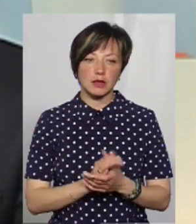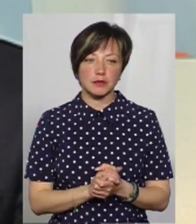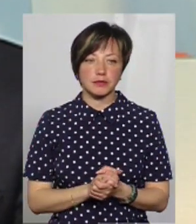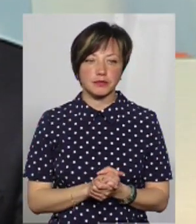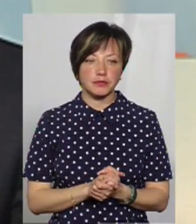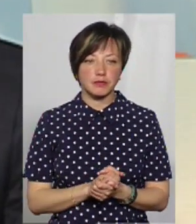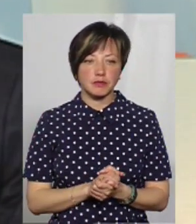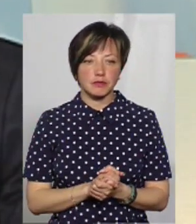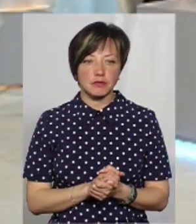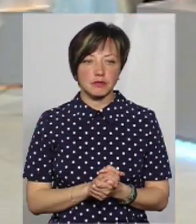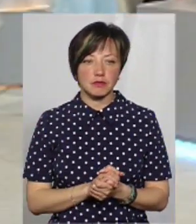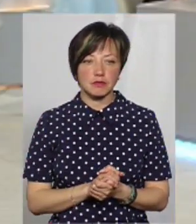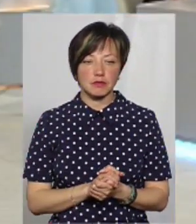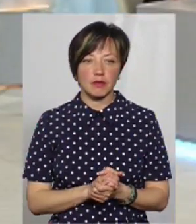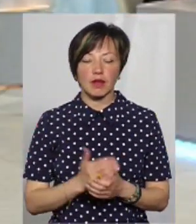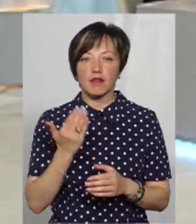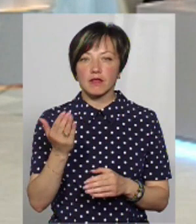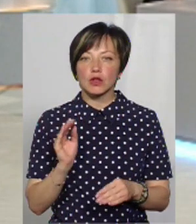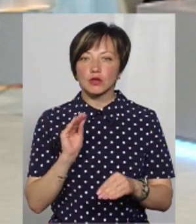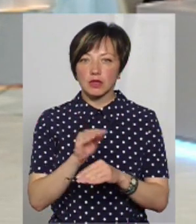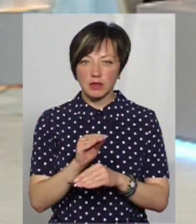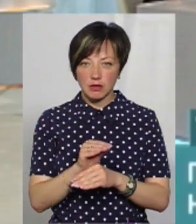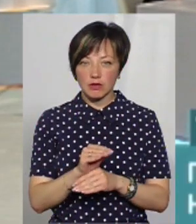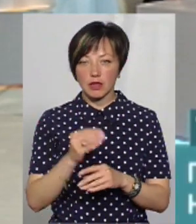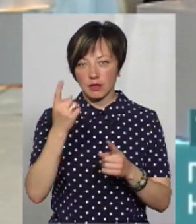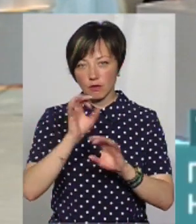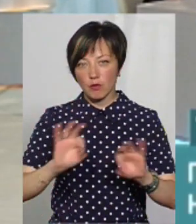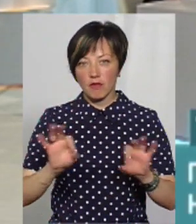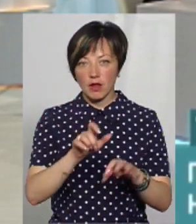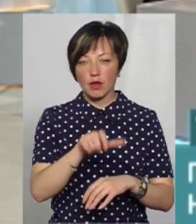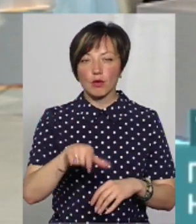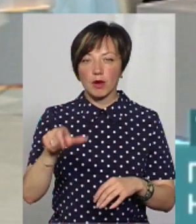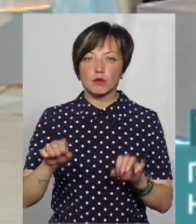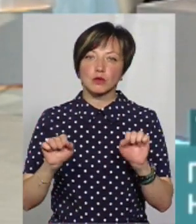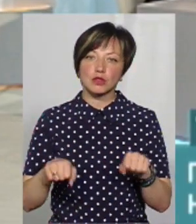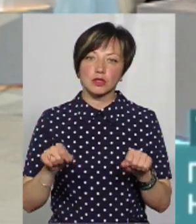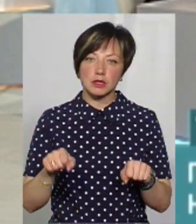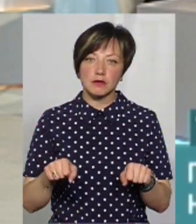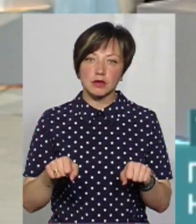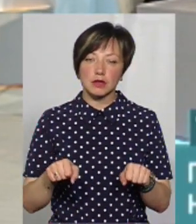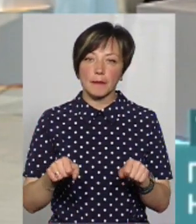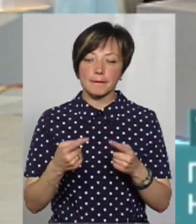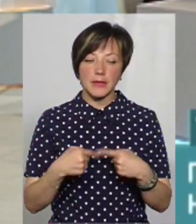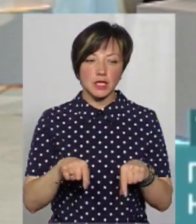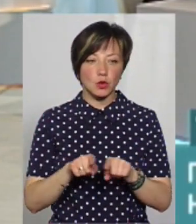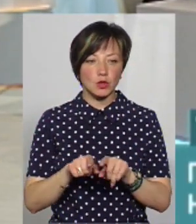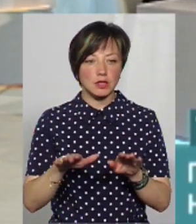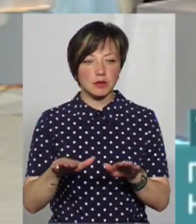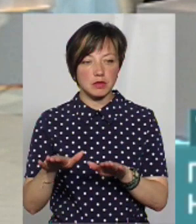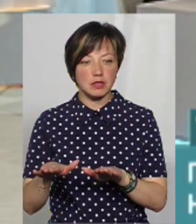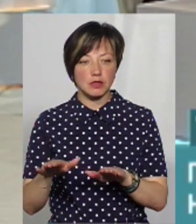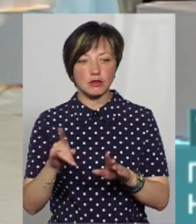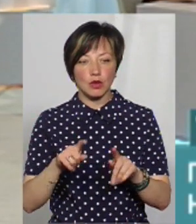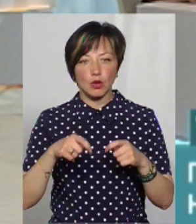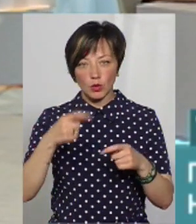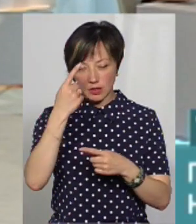політики України. А скажіть, пане Ігорію, ви якось додатково інформували громадян, ну, можливо, там підрозділи на місцях, про те,